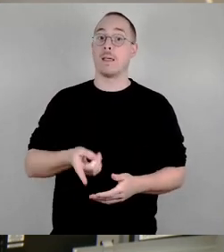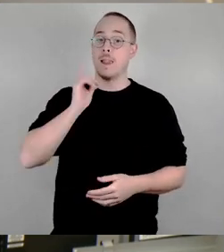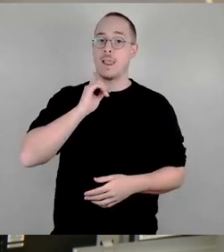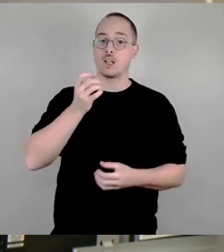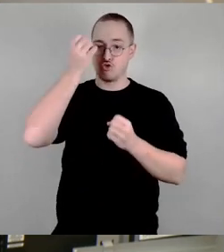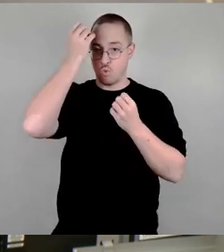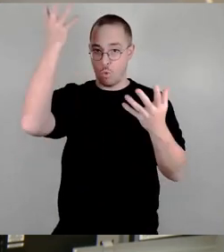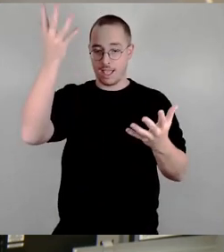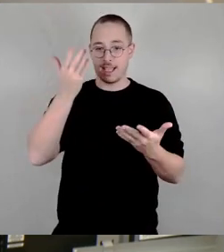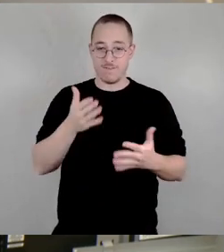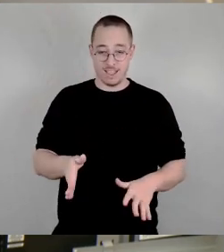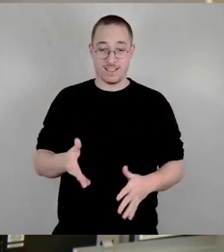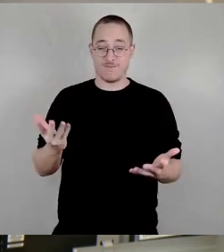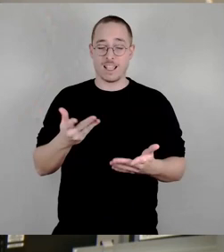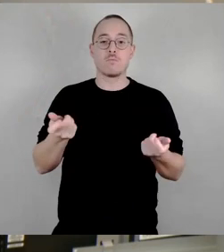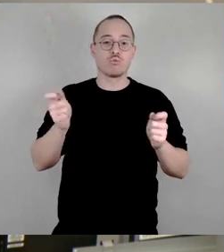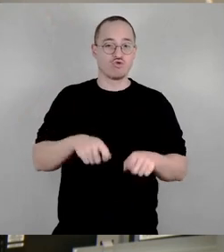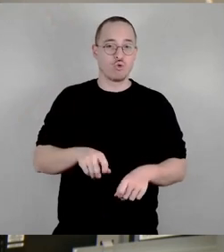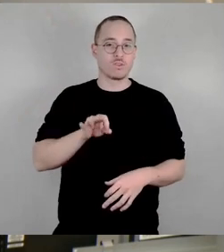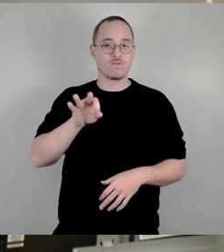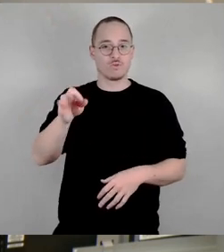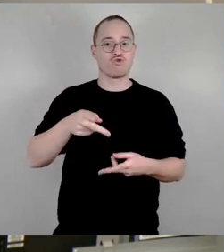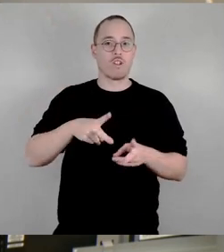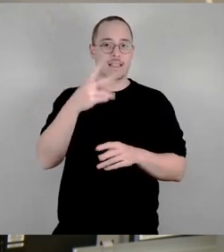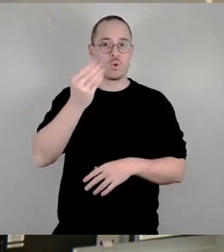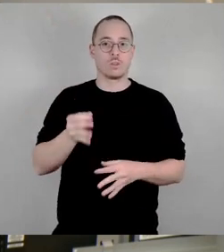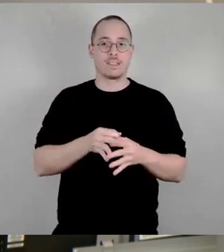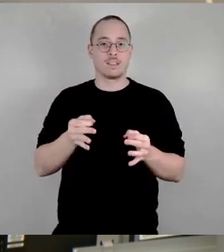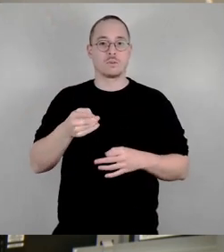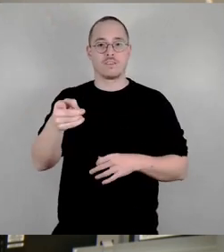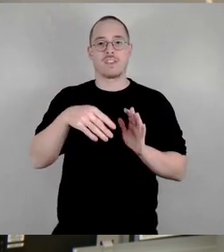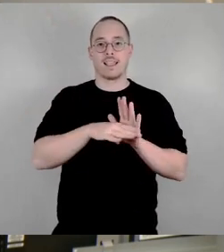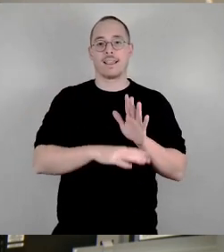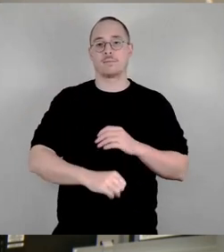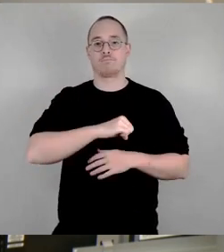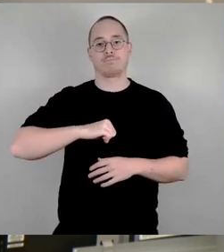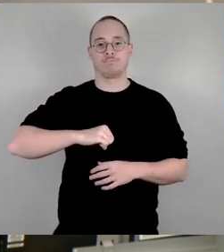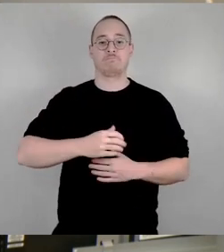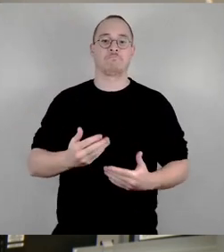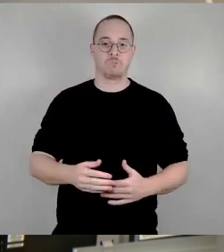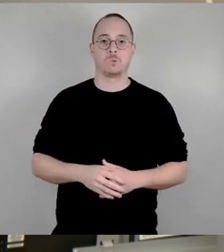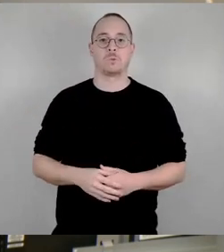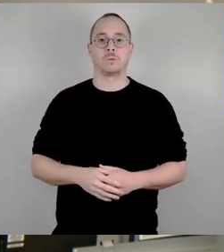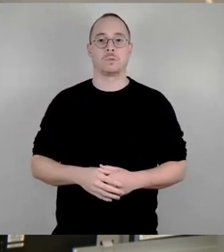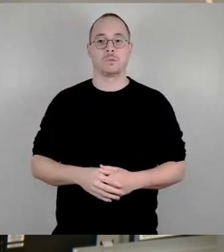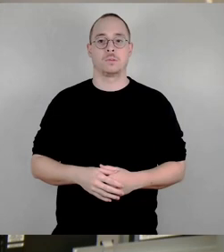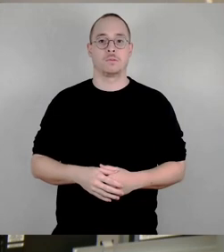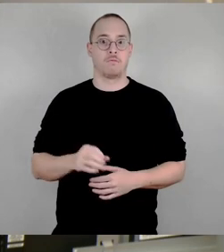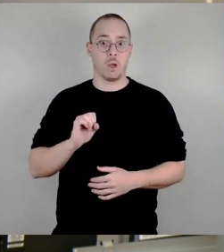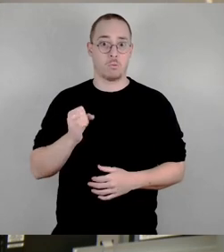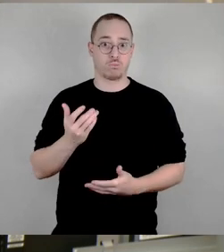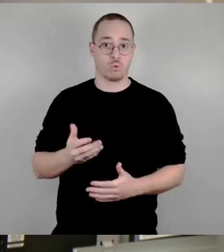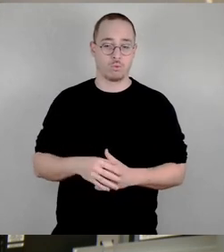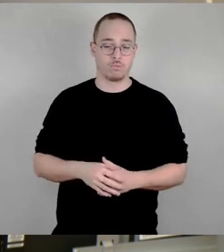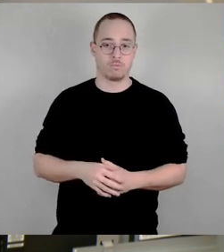rechtswidrig ist. Sie wurde rechtsaufsichtlich beanstandet, wie es so schön heißt. Warum? Weil man eine